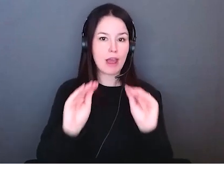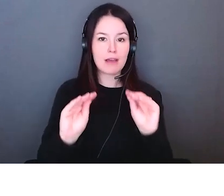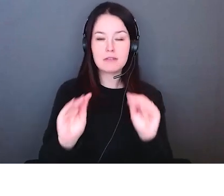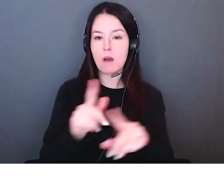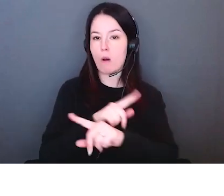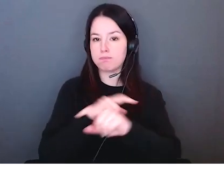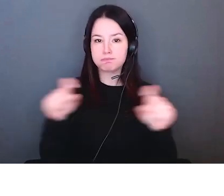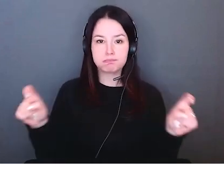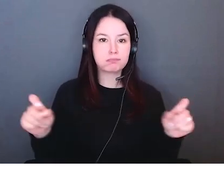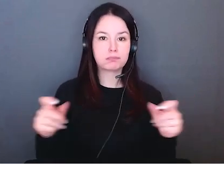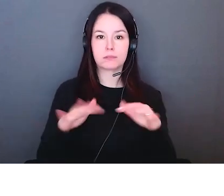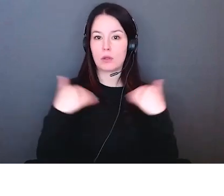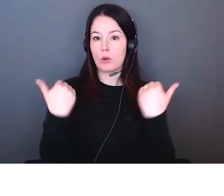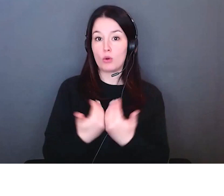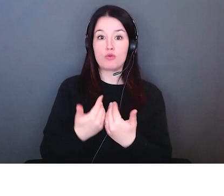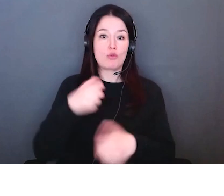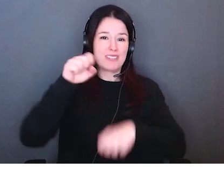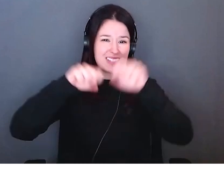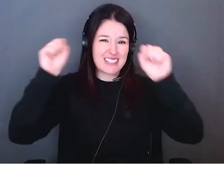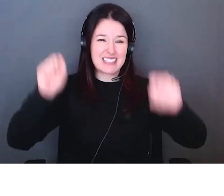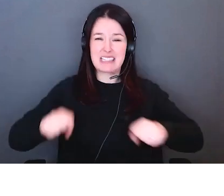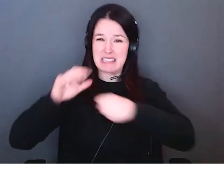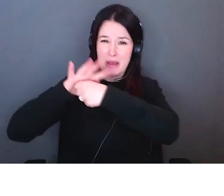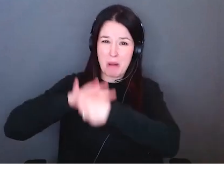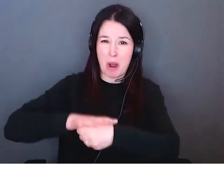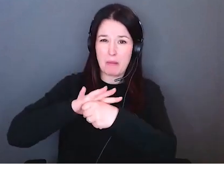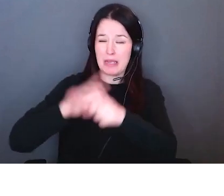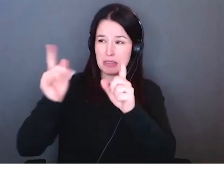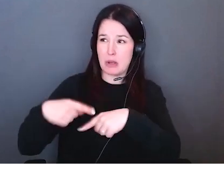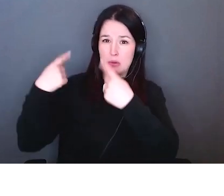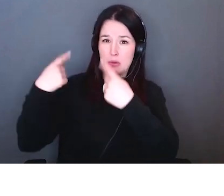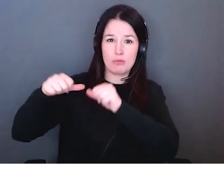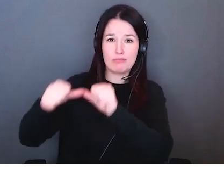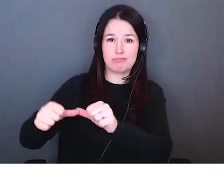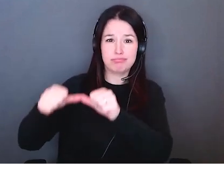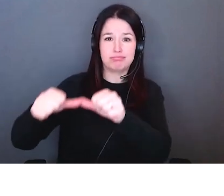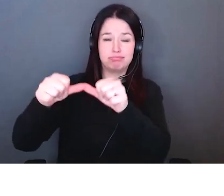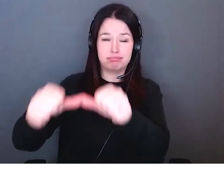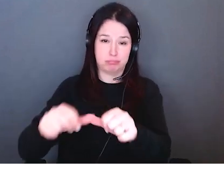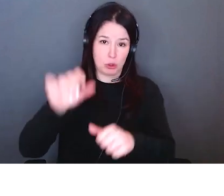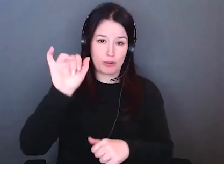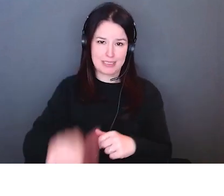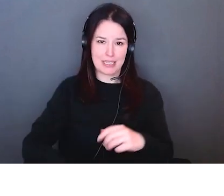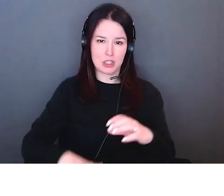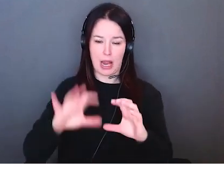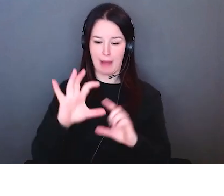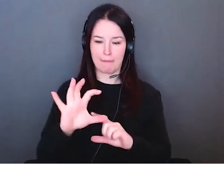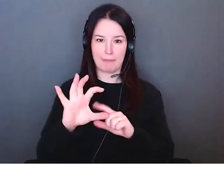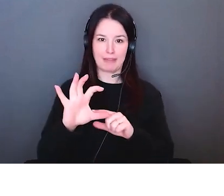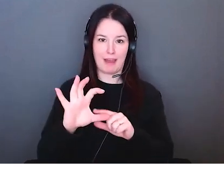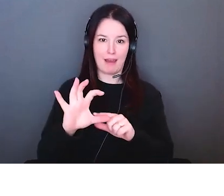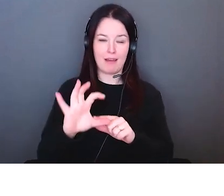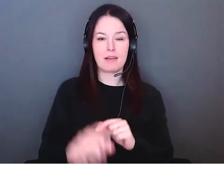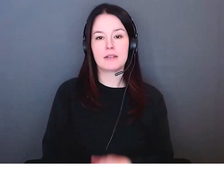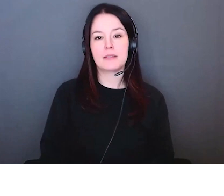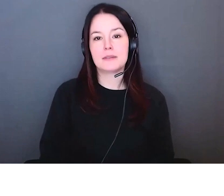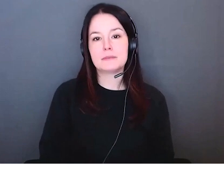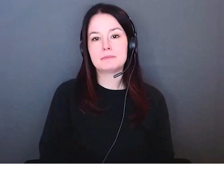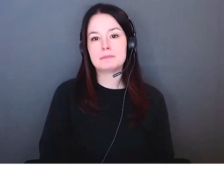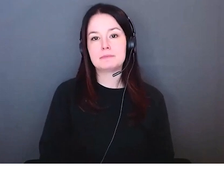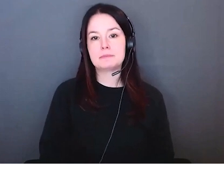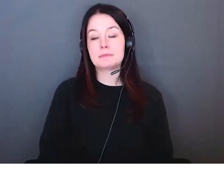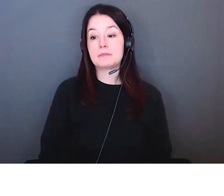document publié en 2019 vous pouvez trouver cela sur Google c'est en accès libre donc ok quelle est ces